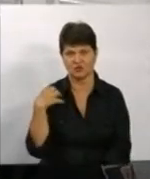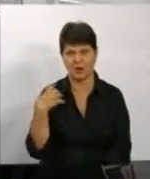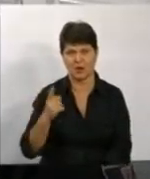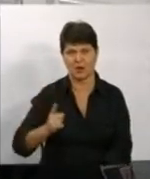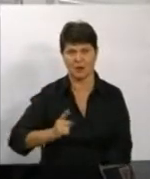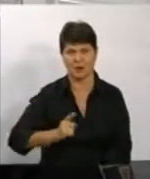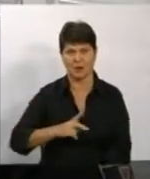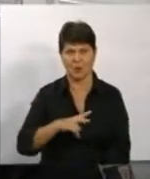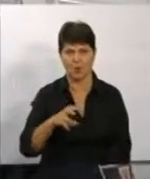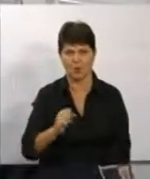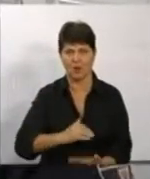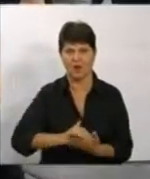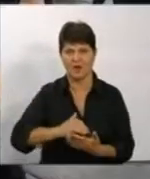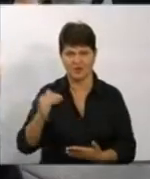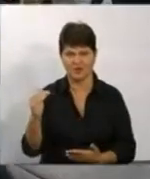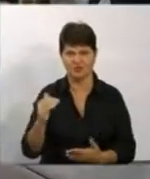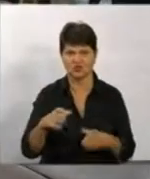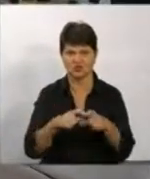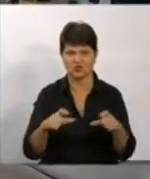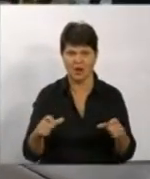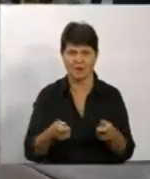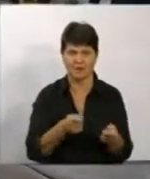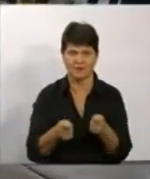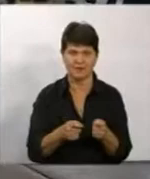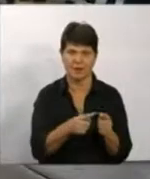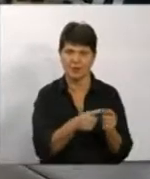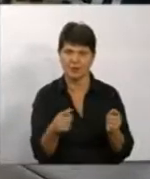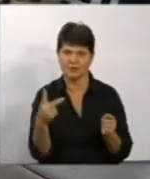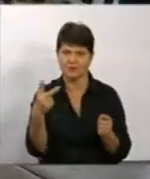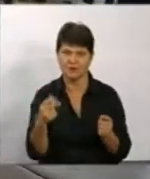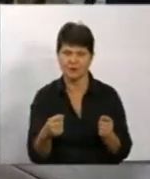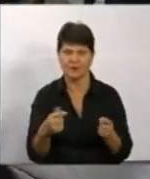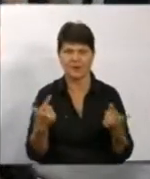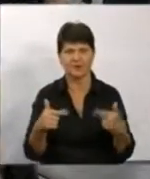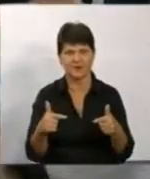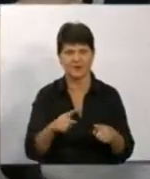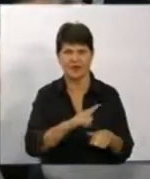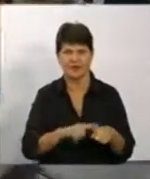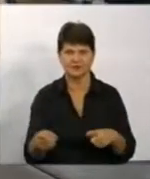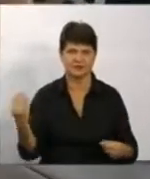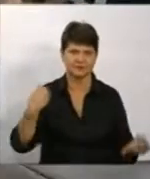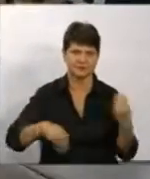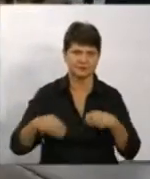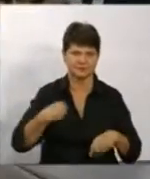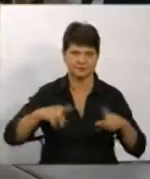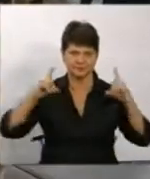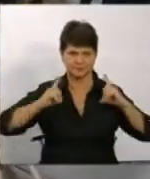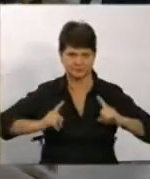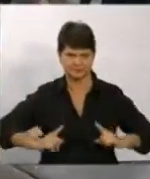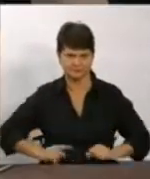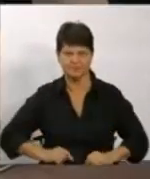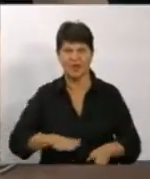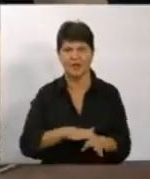вище, штаб, керівництво. Впродовж трьох днів учасники проходили тести, на швидкість одягали захисний одяг і спорядження,